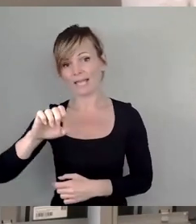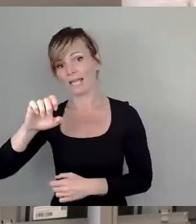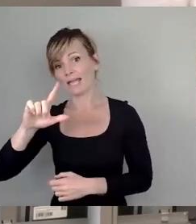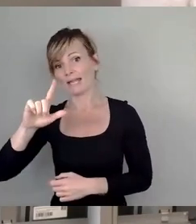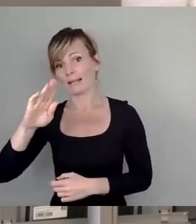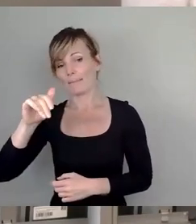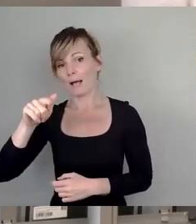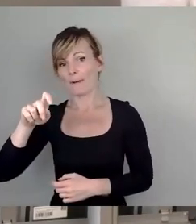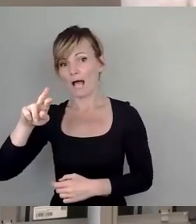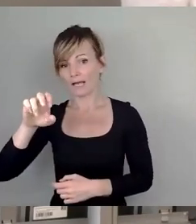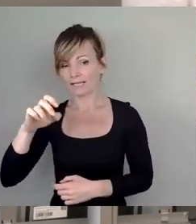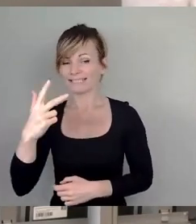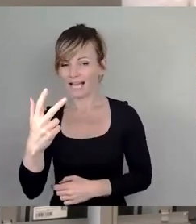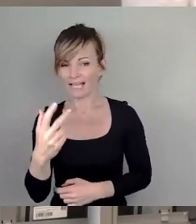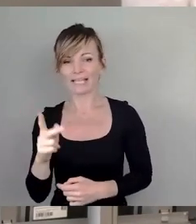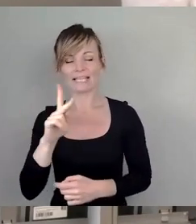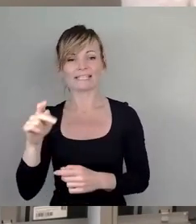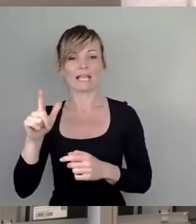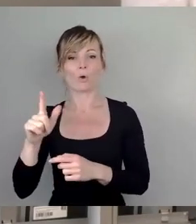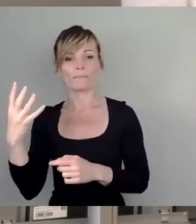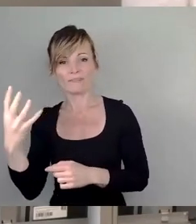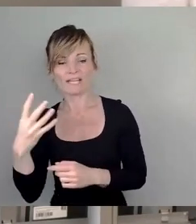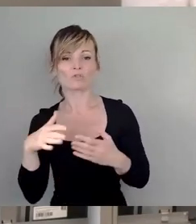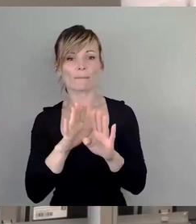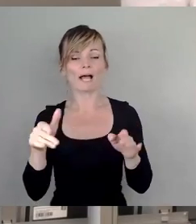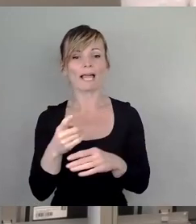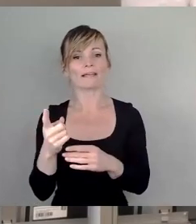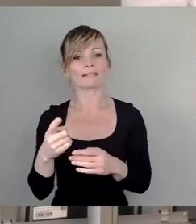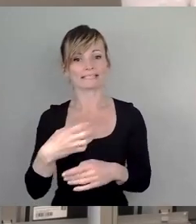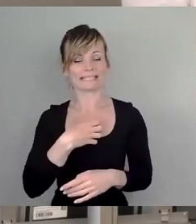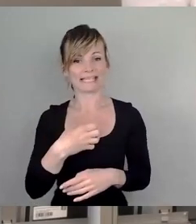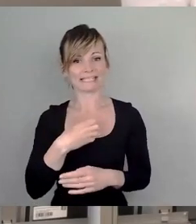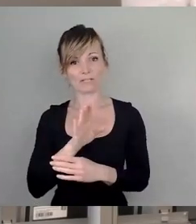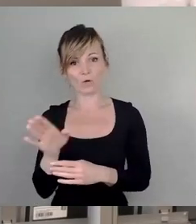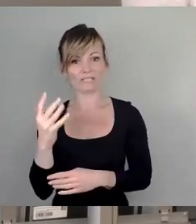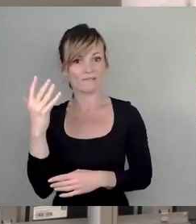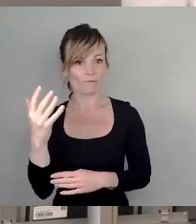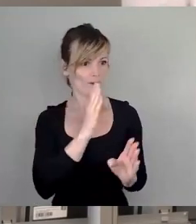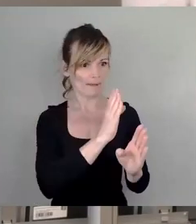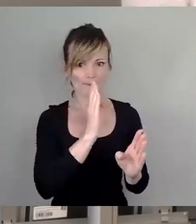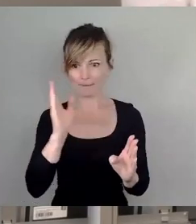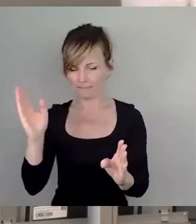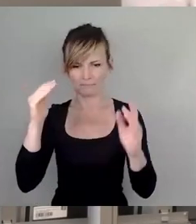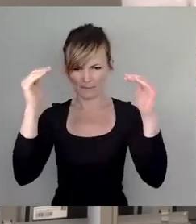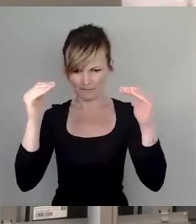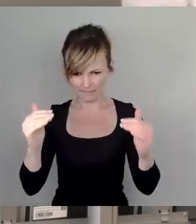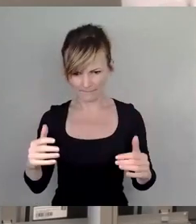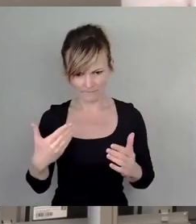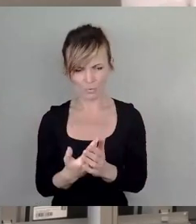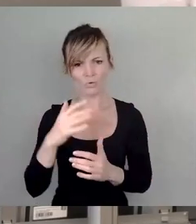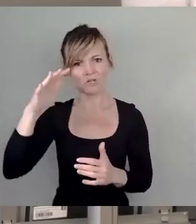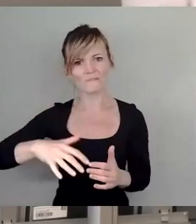Kiesseeleuben 4, Schwimmhalle Dresden-Ost 5, werden in der Abarbeitung irgendwo enden. Mal schauen, wo.